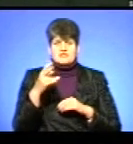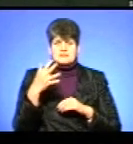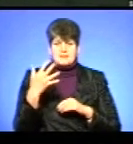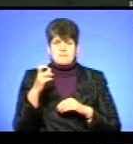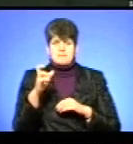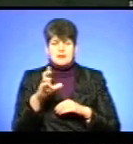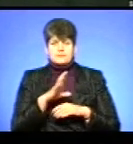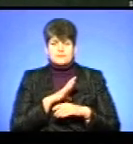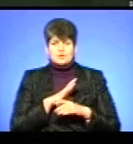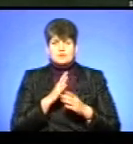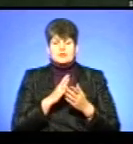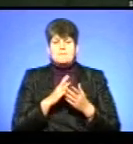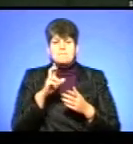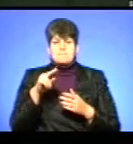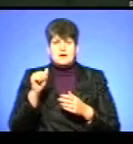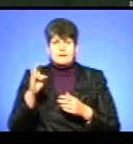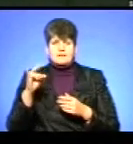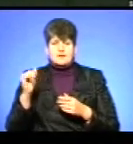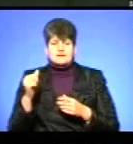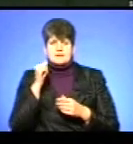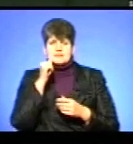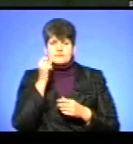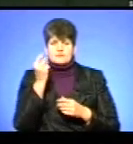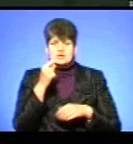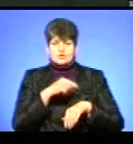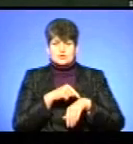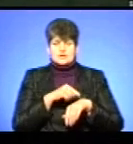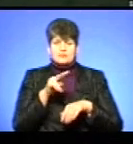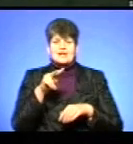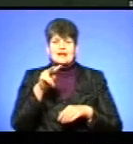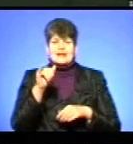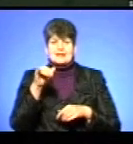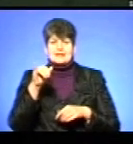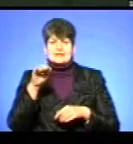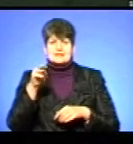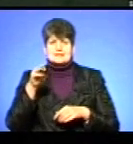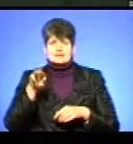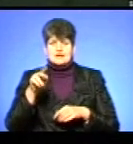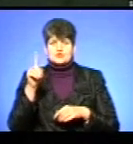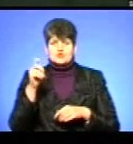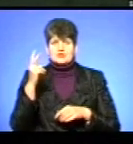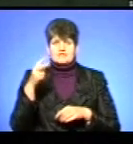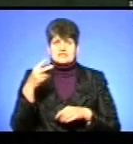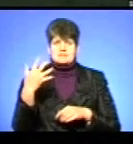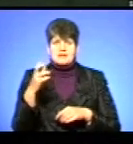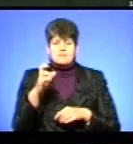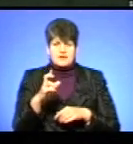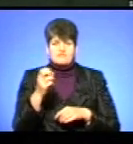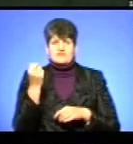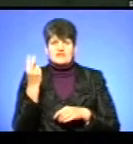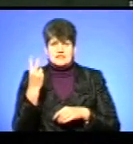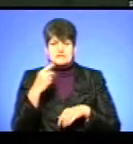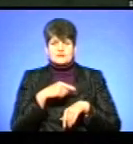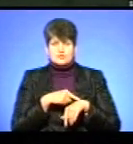Завтра, 16 листопада, об 11-й годині розпочнеться літія за адресою вулиця Дубинська, 125 Б. О 12-й